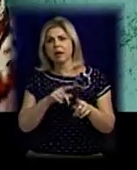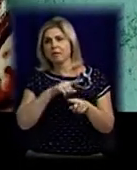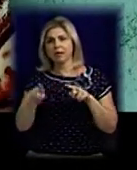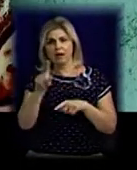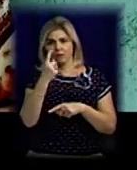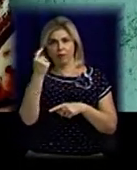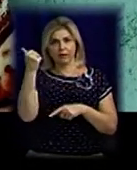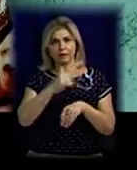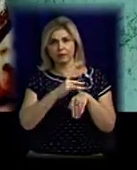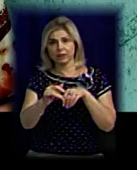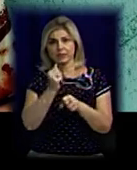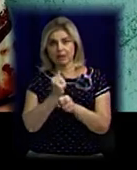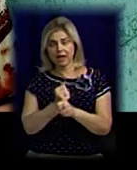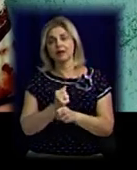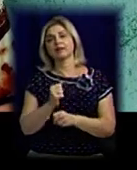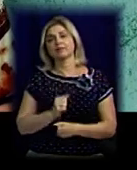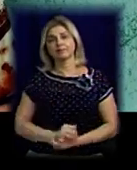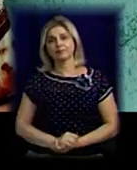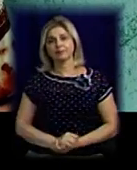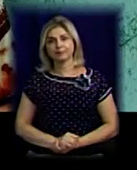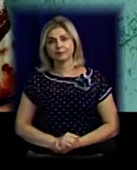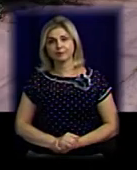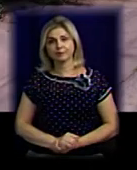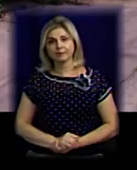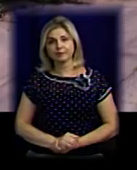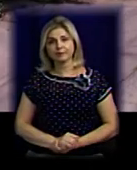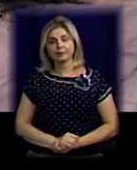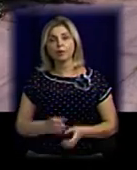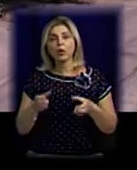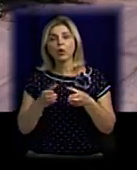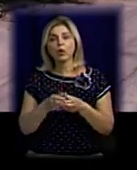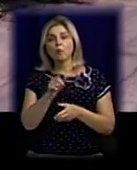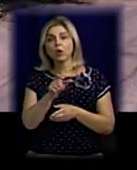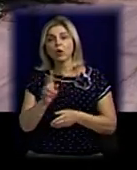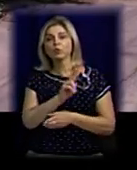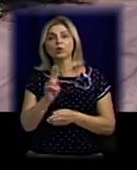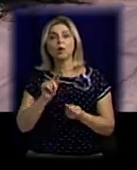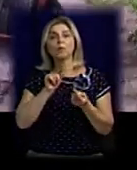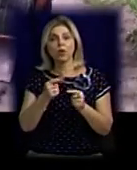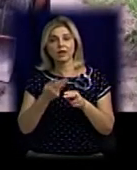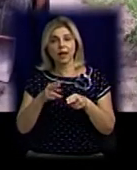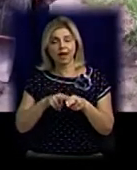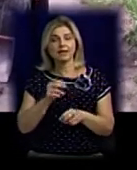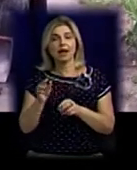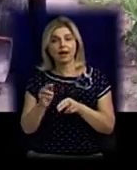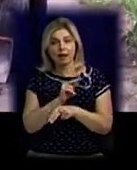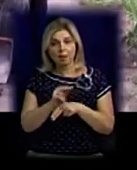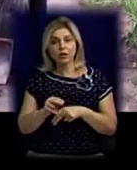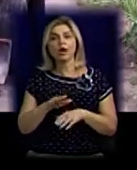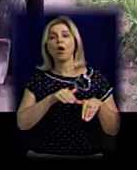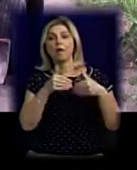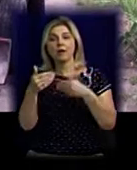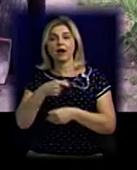тиждень і все. Як це робиться взагалі. Група людей, яка проти будівництва дренажної системи, звернеться до